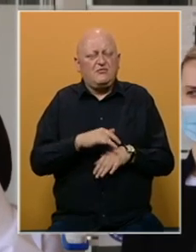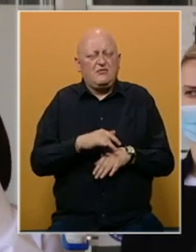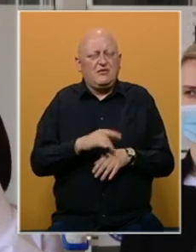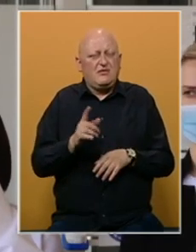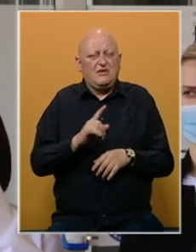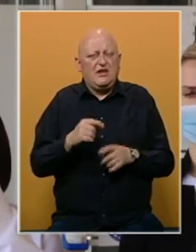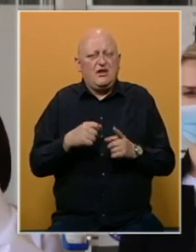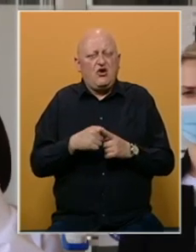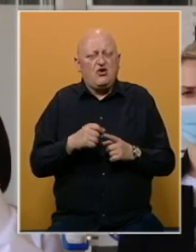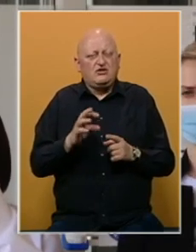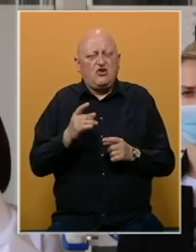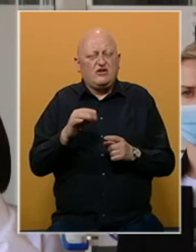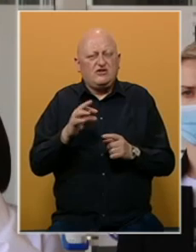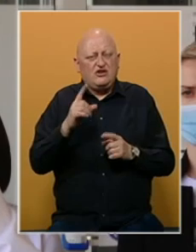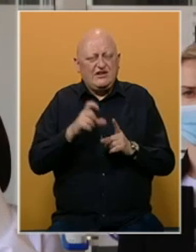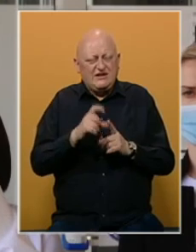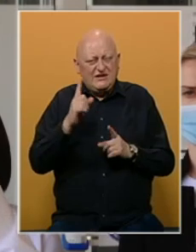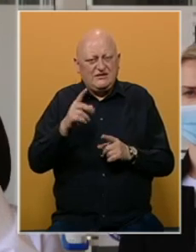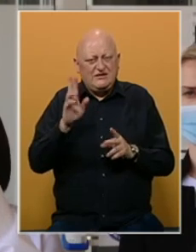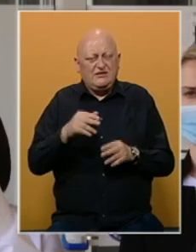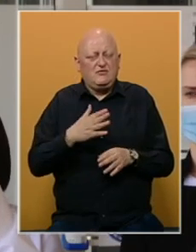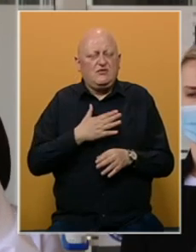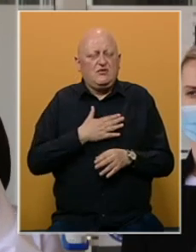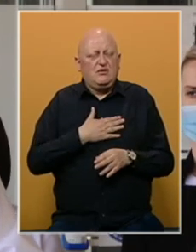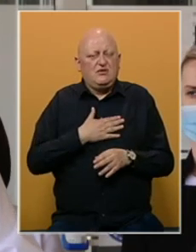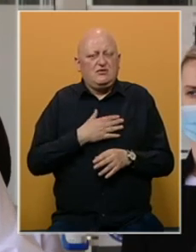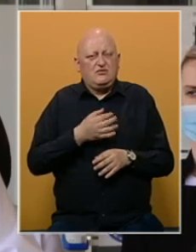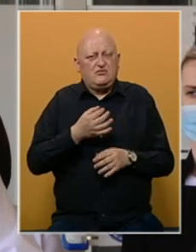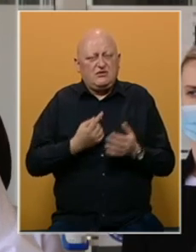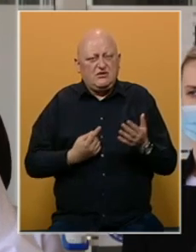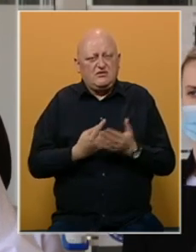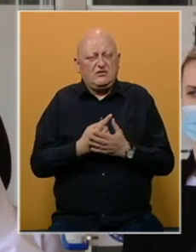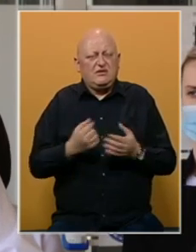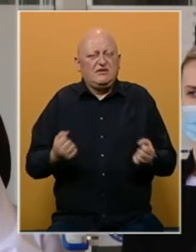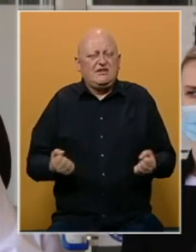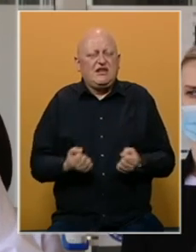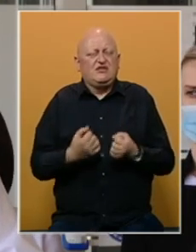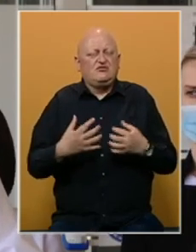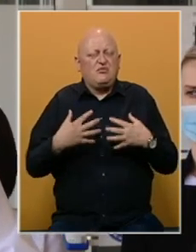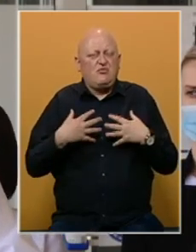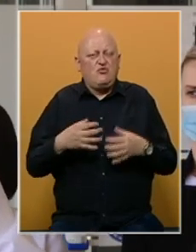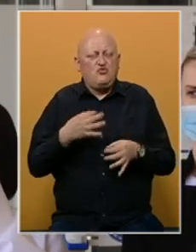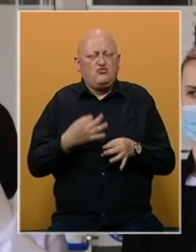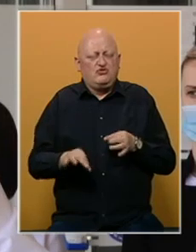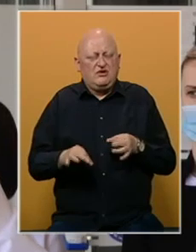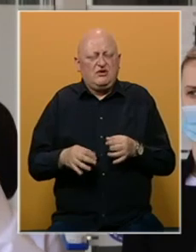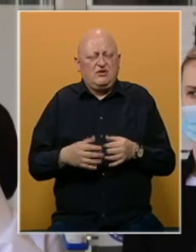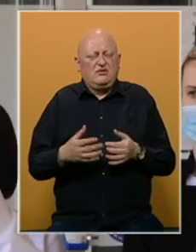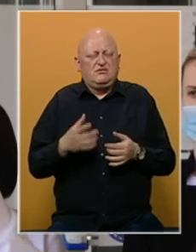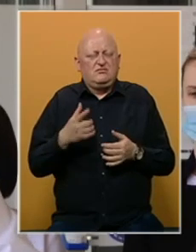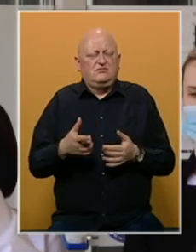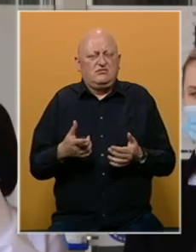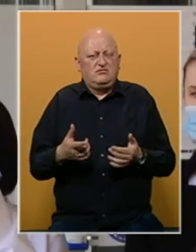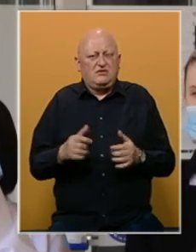ne kortikosteroidi. Kortikosteroidi imaju svoje efekta kod teških pneumonija, odnosno kod teških upala pluća da